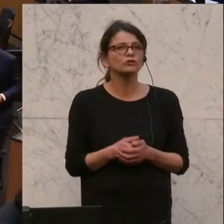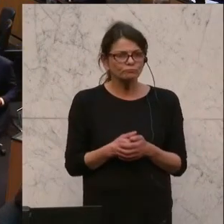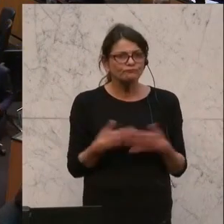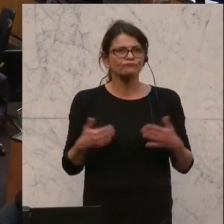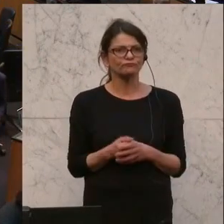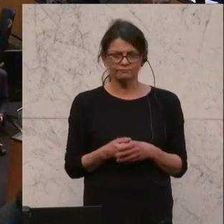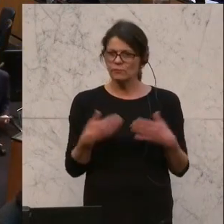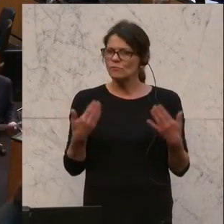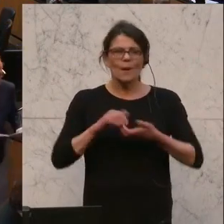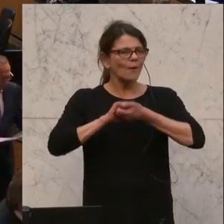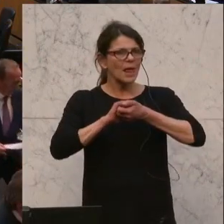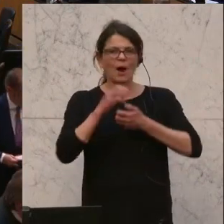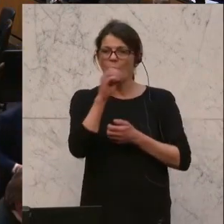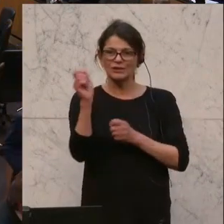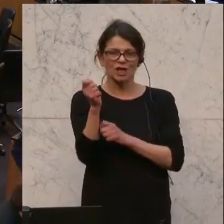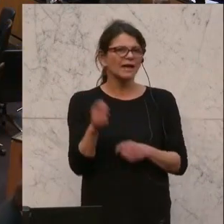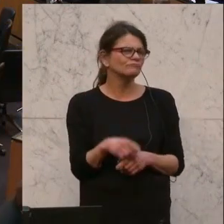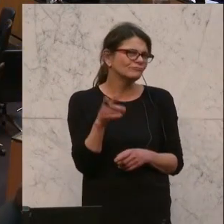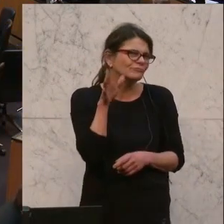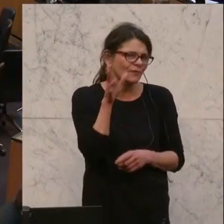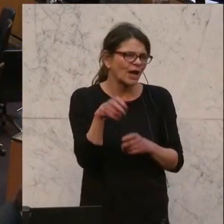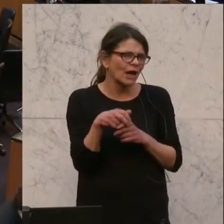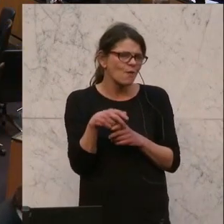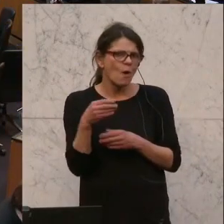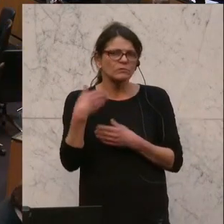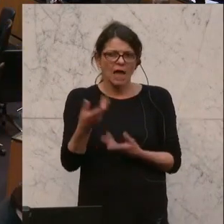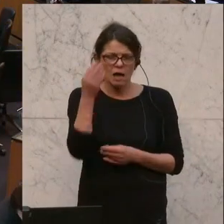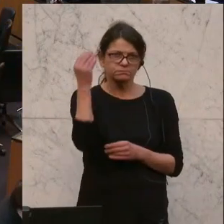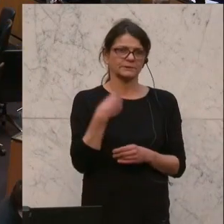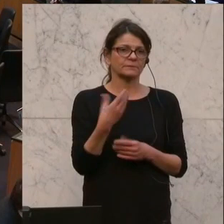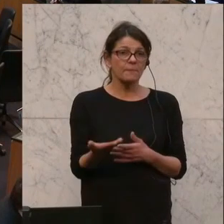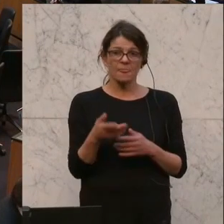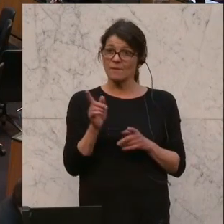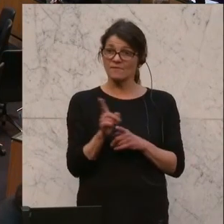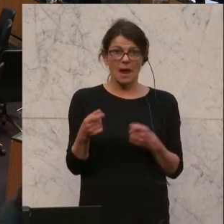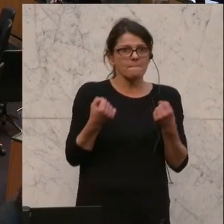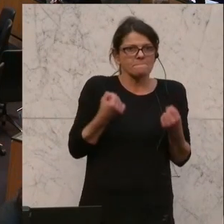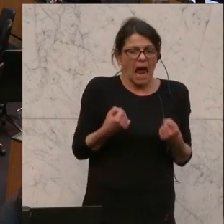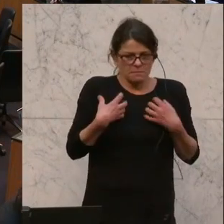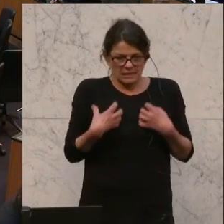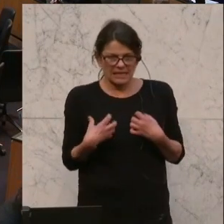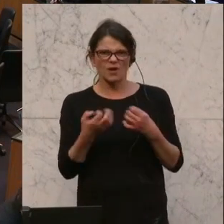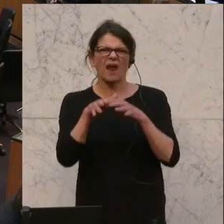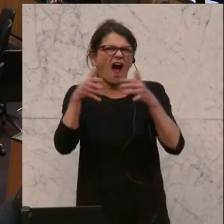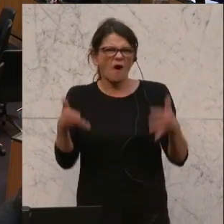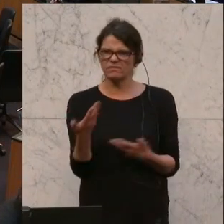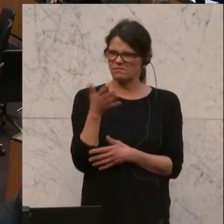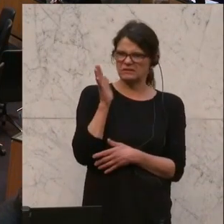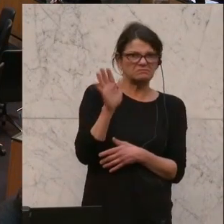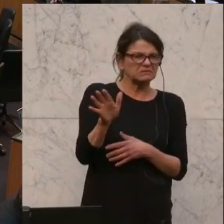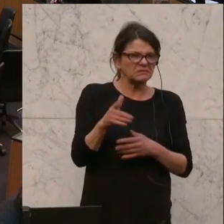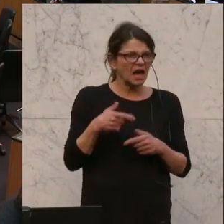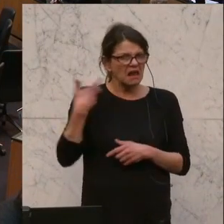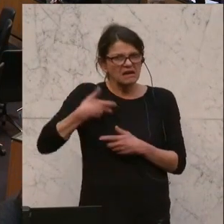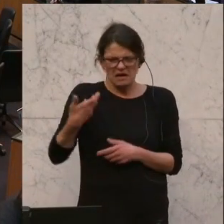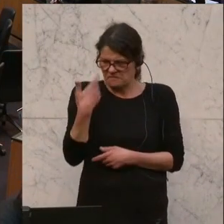Als erstes am Wort ist Gerald Dorker, Sozialsprecher der NEOS. ...machtversessen oder über Haufen aufgeregt hat, ich konnte das jetzt nicht